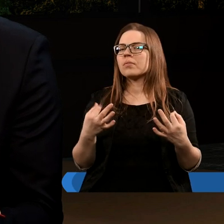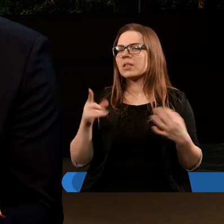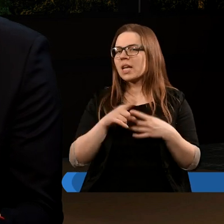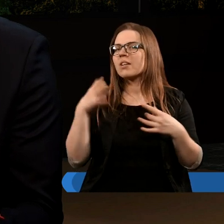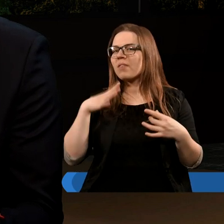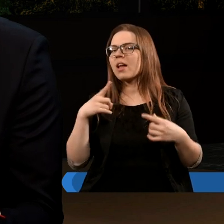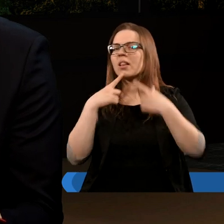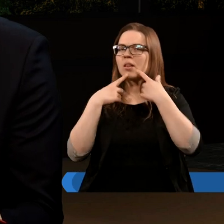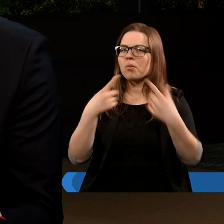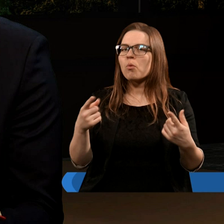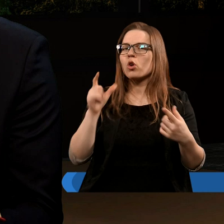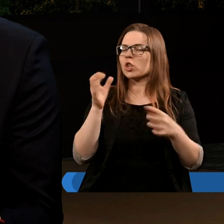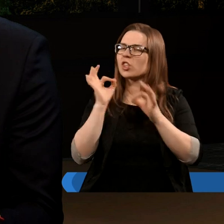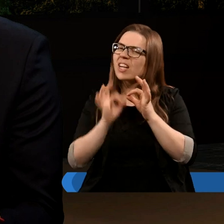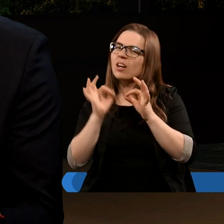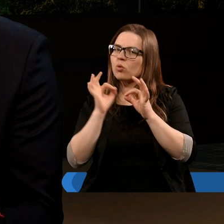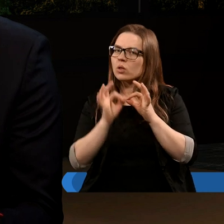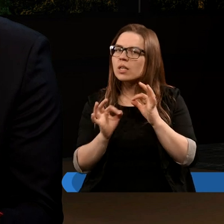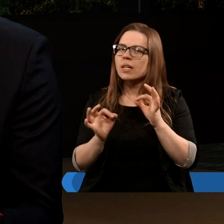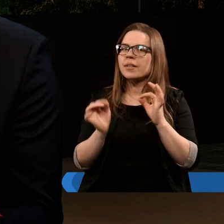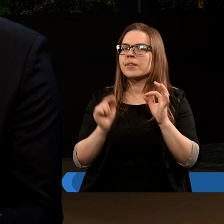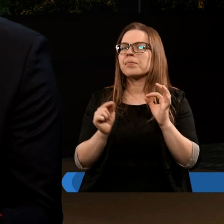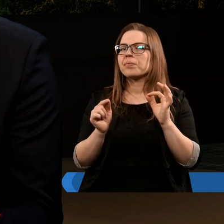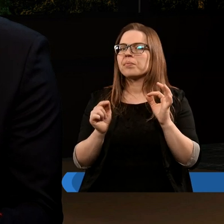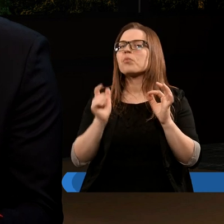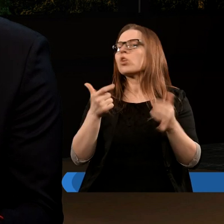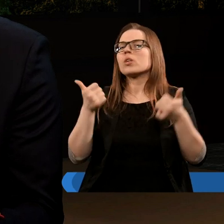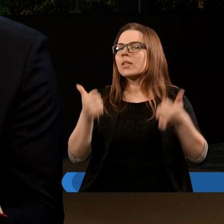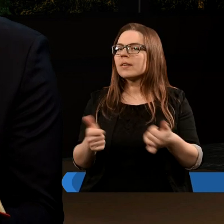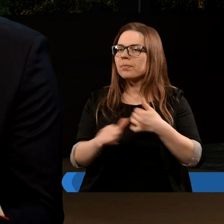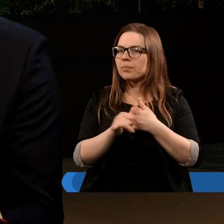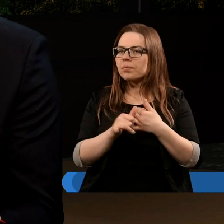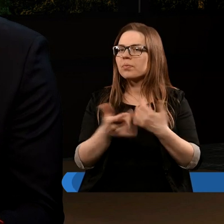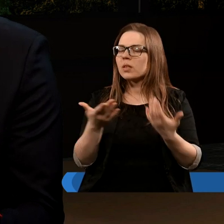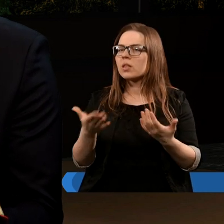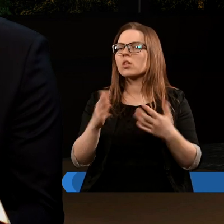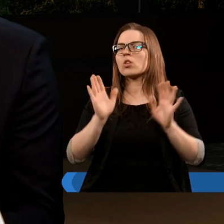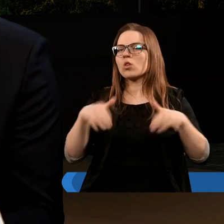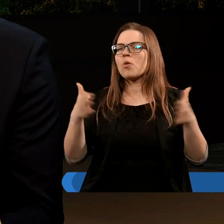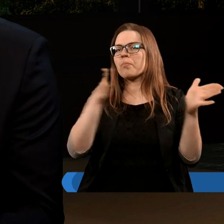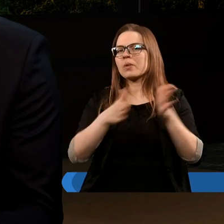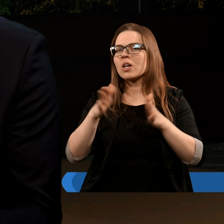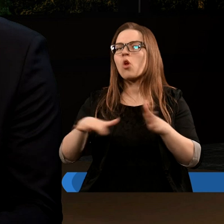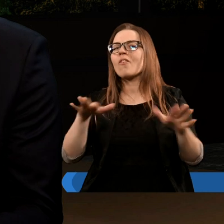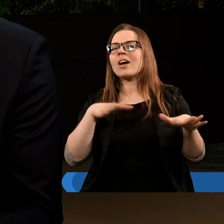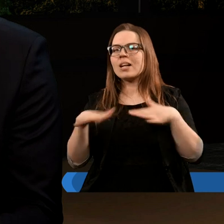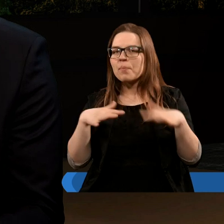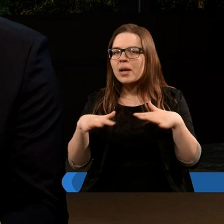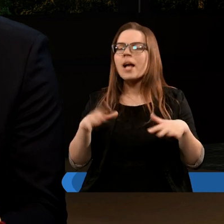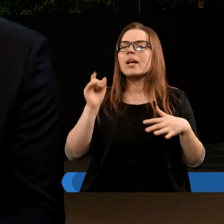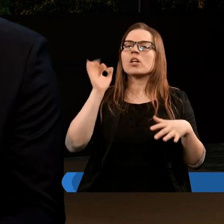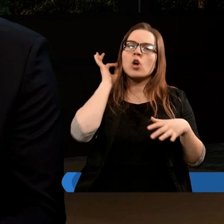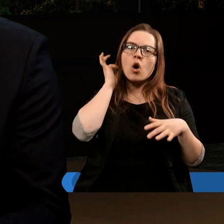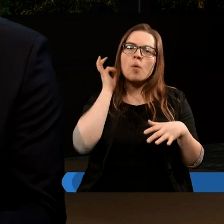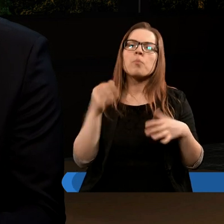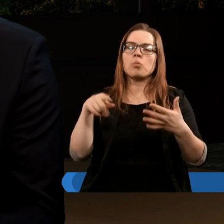warto powiedzieć też, co szczególnego wtedy jest, się stało. Jest powiedziane, że zostało przygotowane miejsce, że